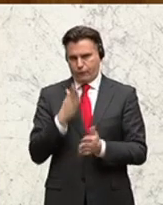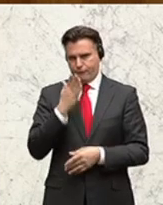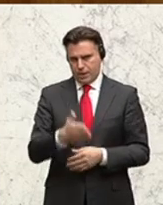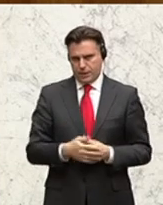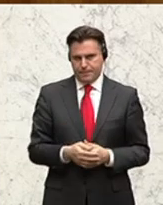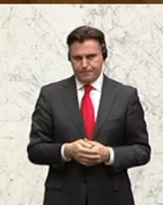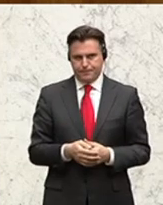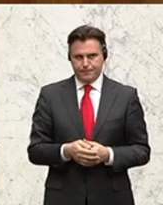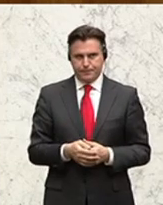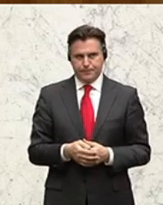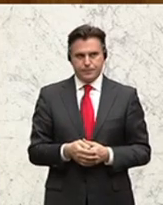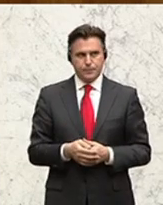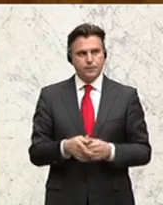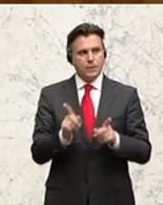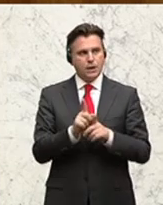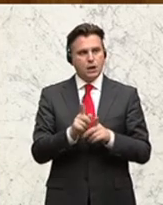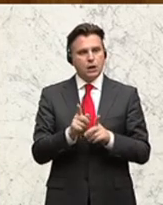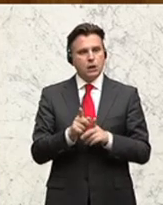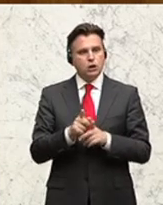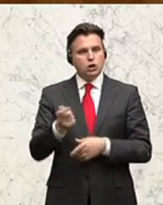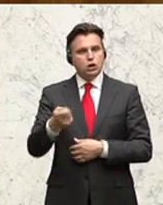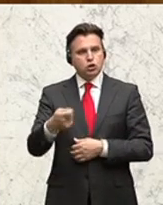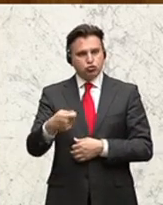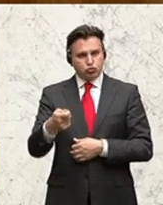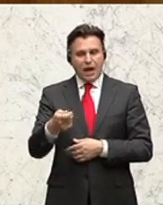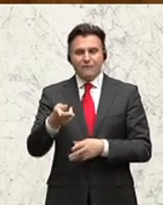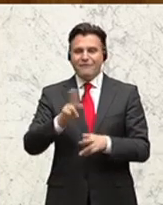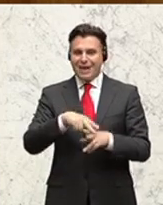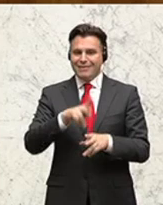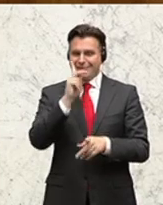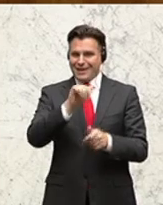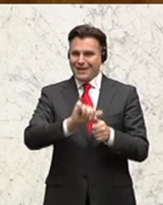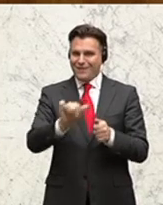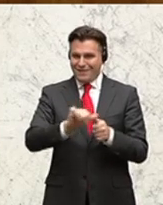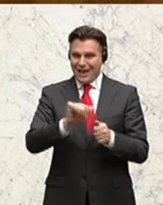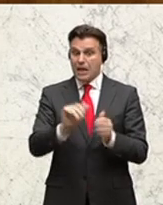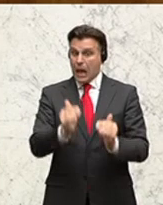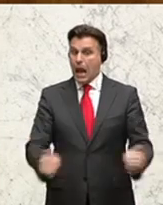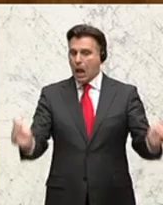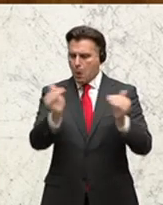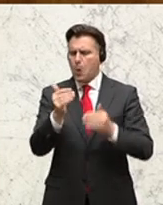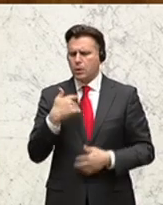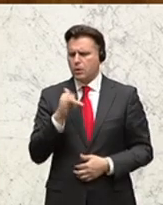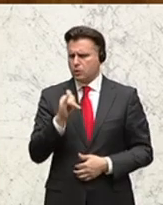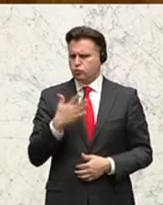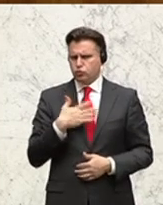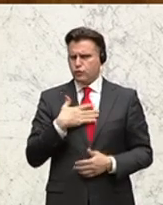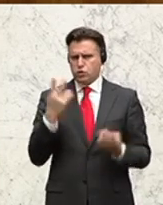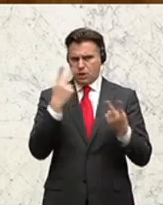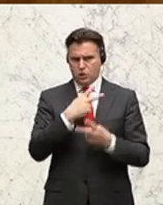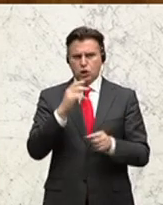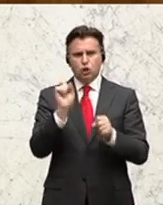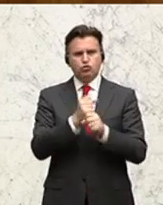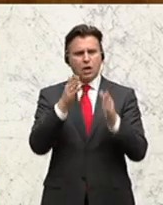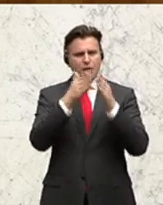Und dem Antrag auf Erhöhung des Straftatbestandes für Tierquälerei werden wir selbstverständlich zustimmen. Mein Kollege